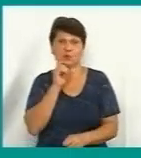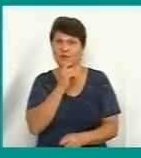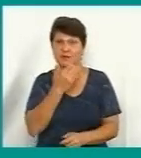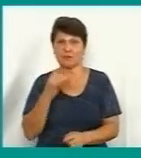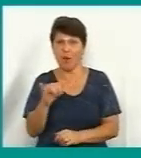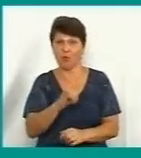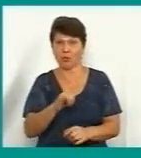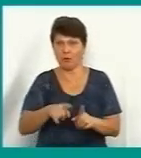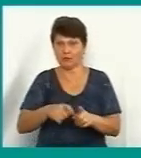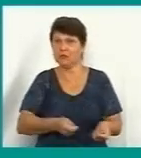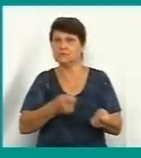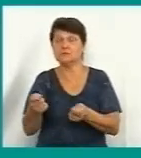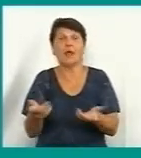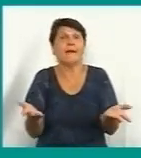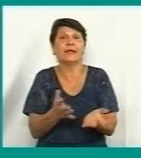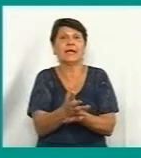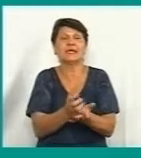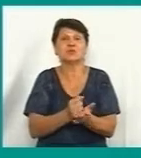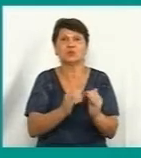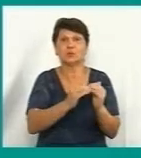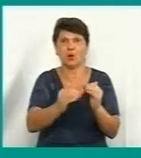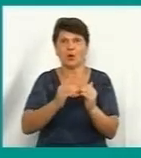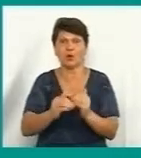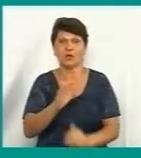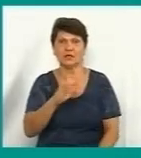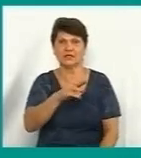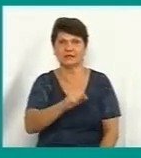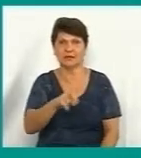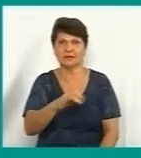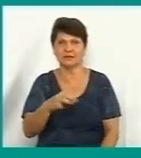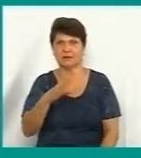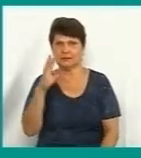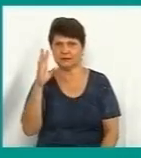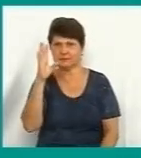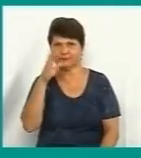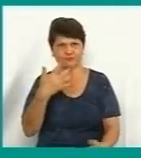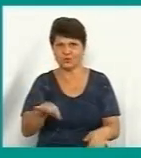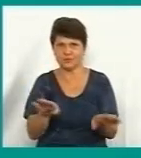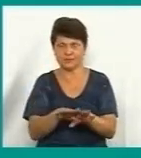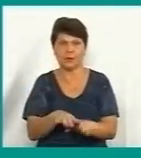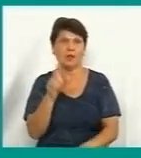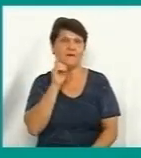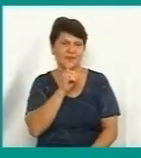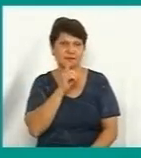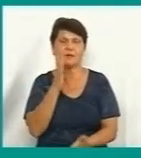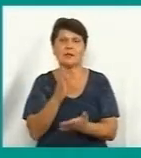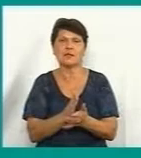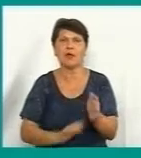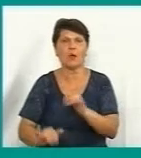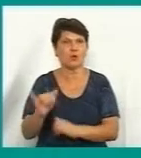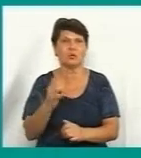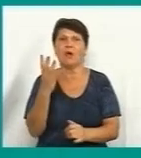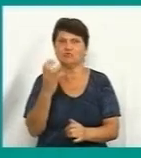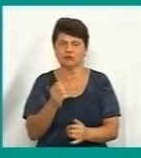куди вивозити сміття? Який ресурс полігону в Стадниці? Його вичерпано? В Вінницю є куди вивозити сміття, його ще не